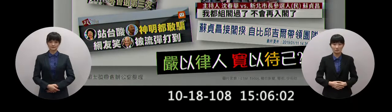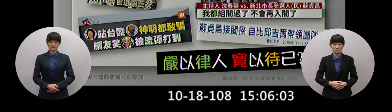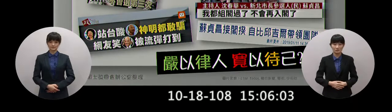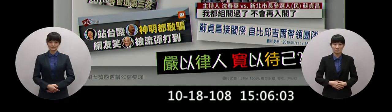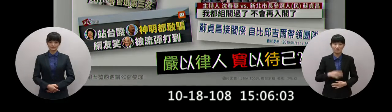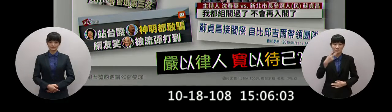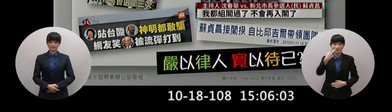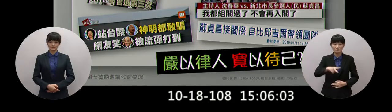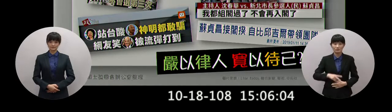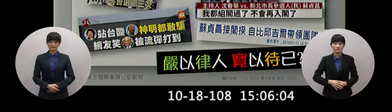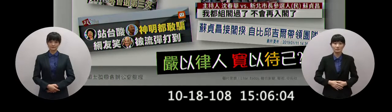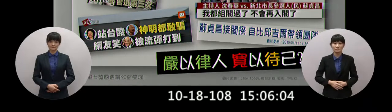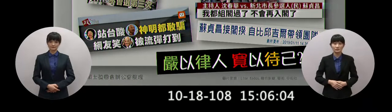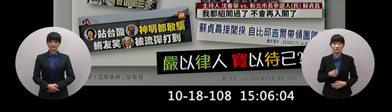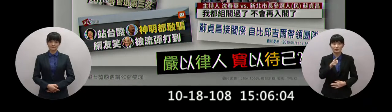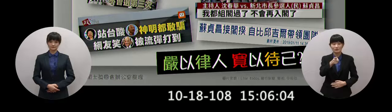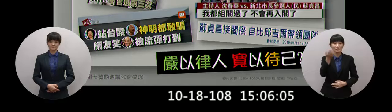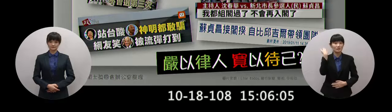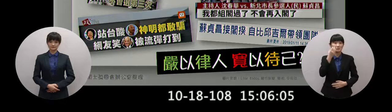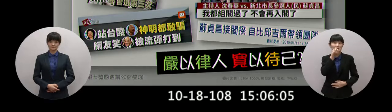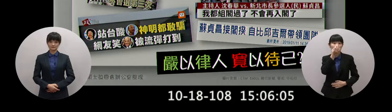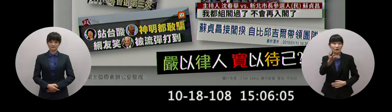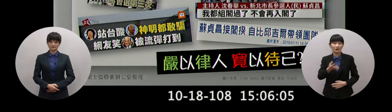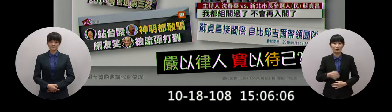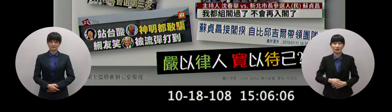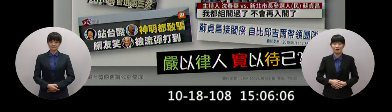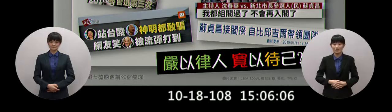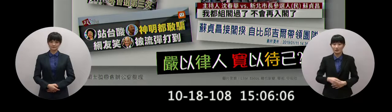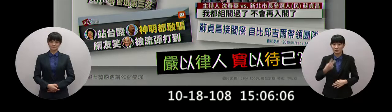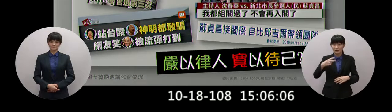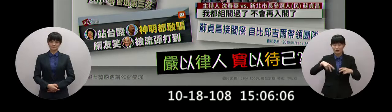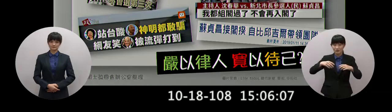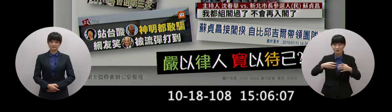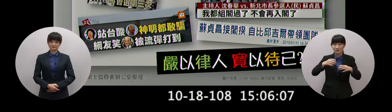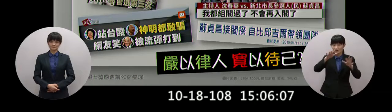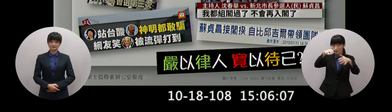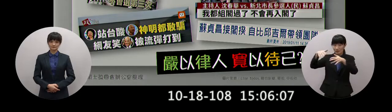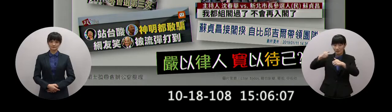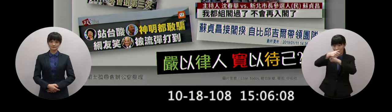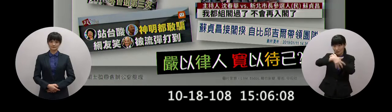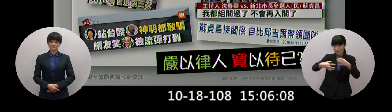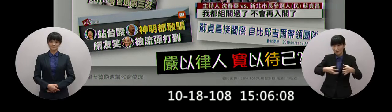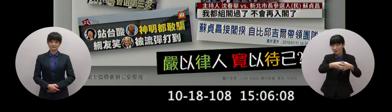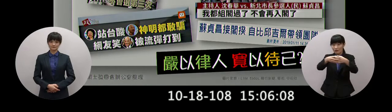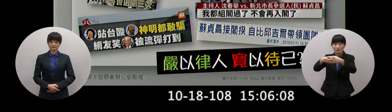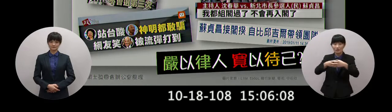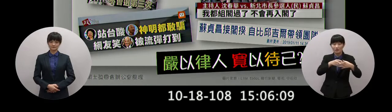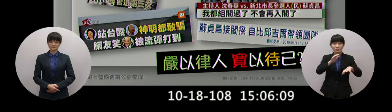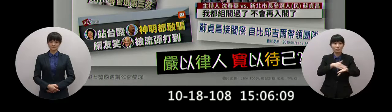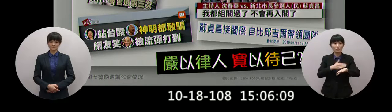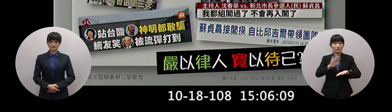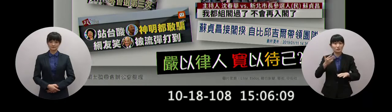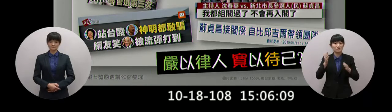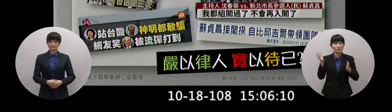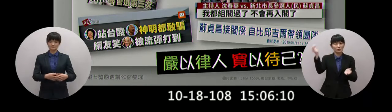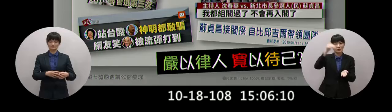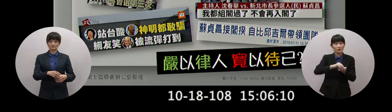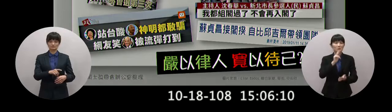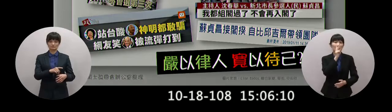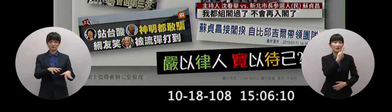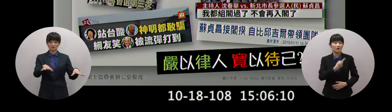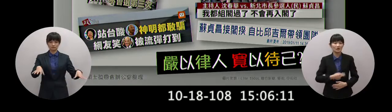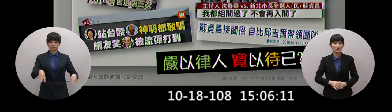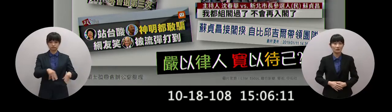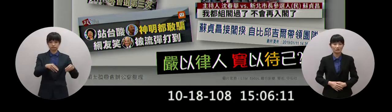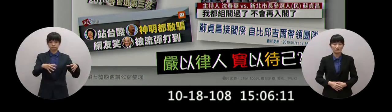主國隔了我不可能再主隔了結果你也主隔主隔跟入隔不一樣不